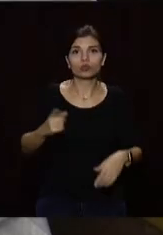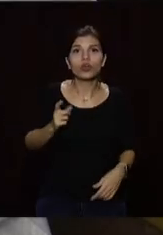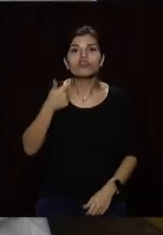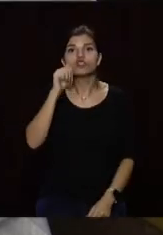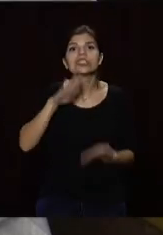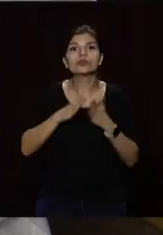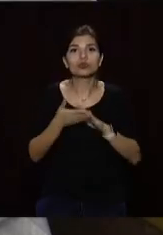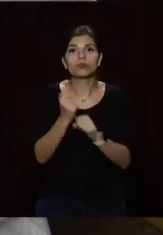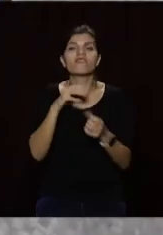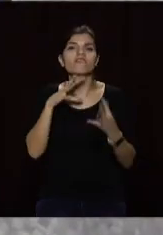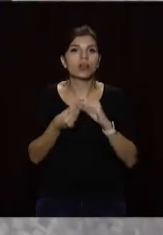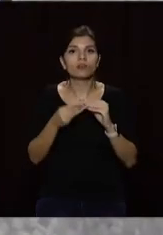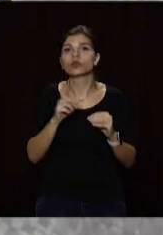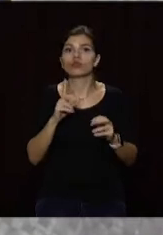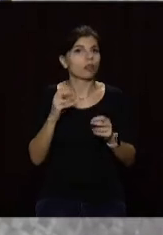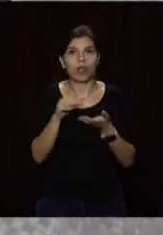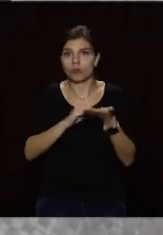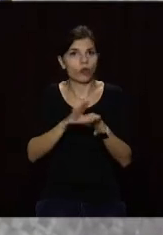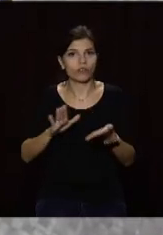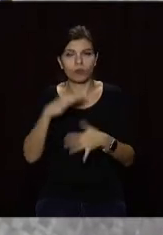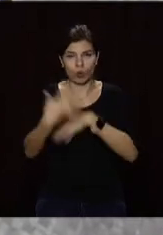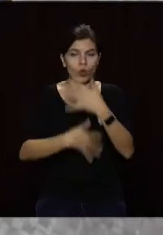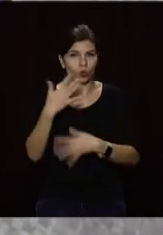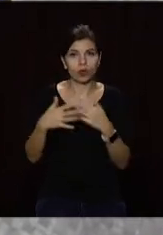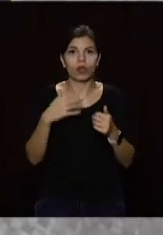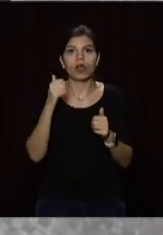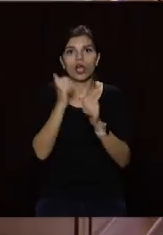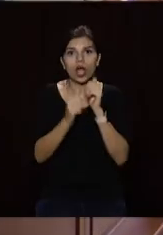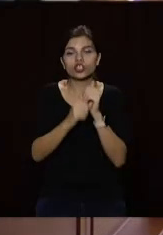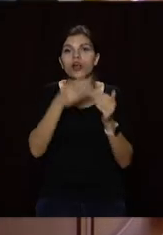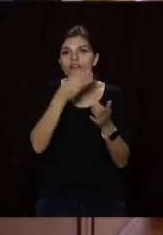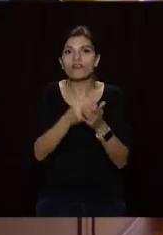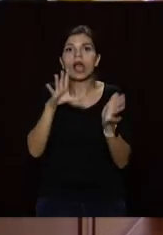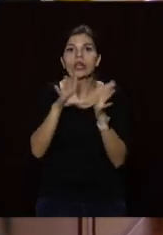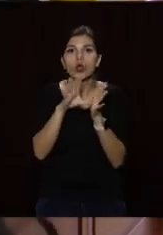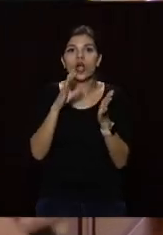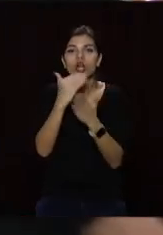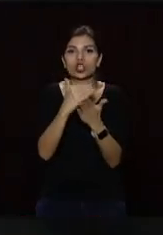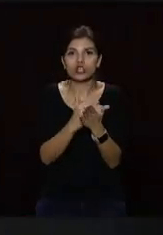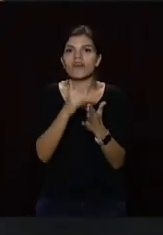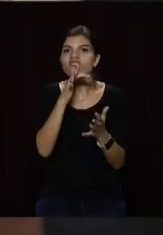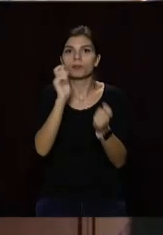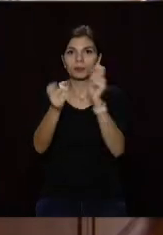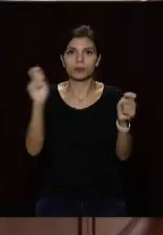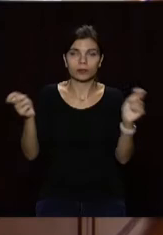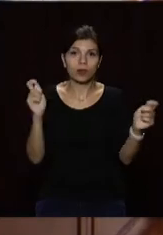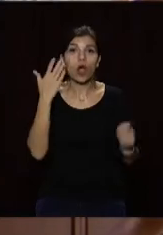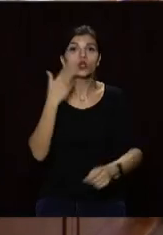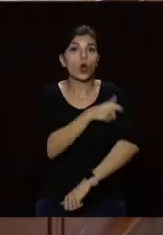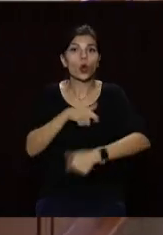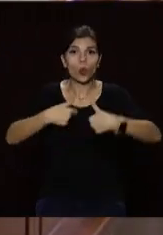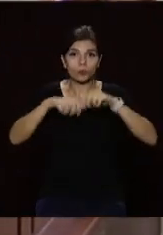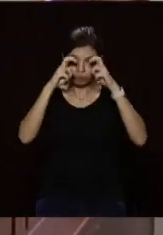ситуації зробили висновки. І щоб не повторювати хаосу, кожній ДВК в електронному режимі призначили час, коли комісія